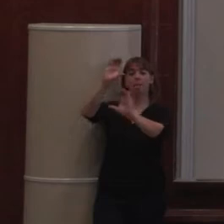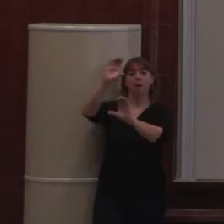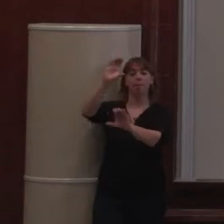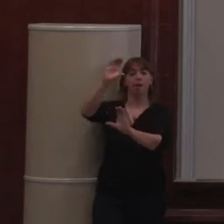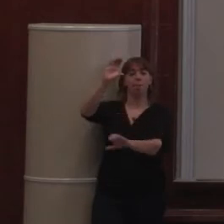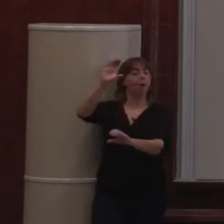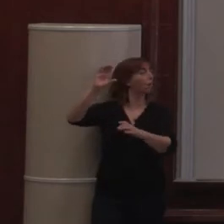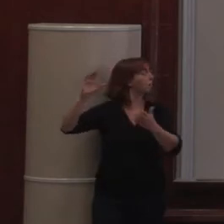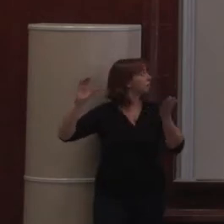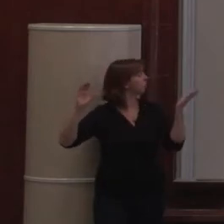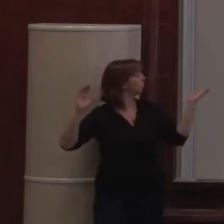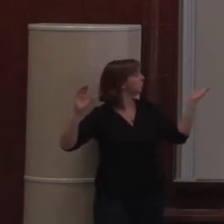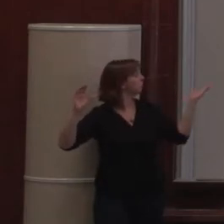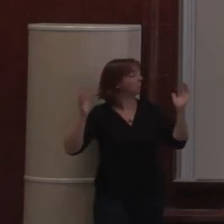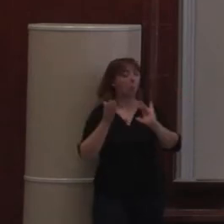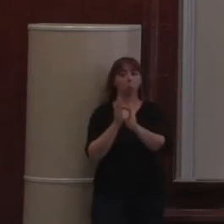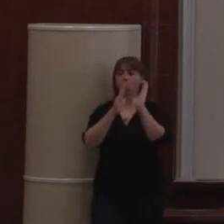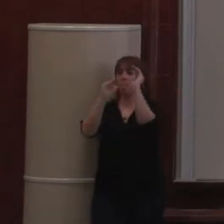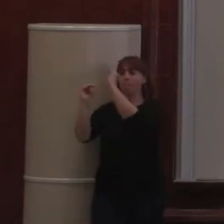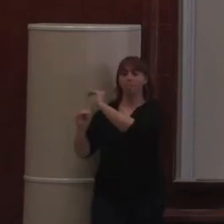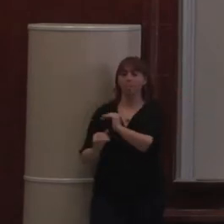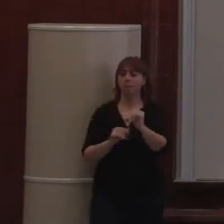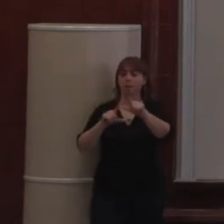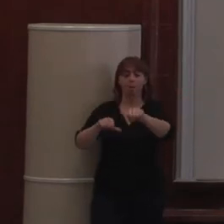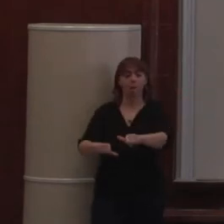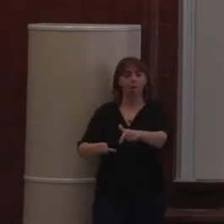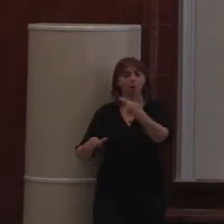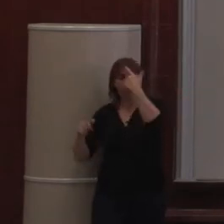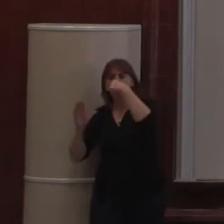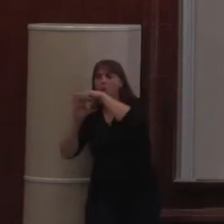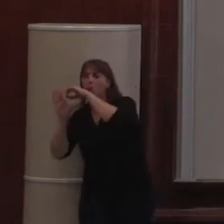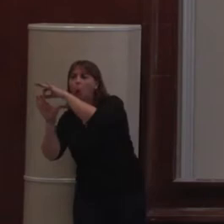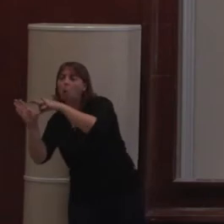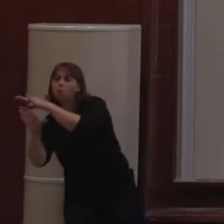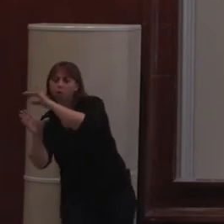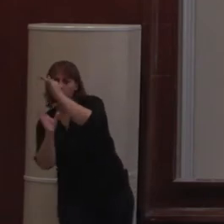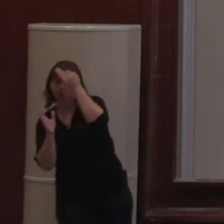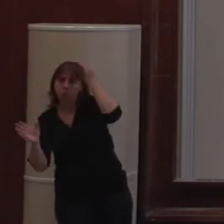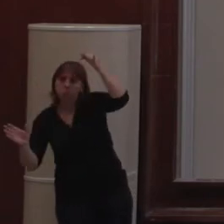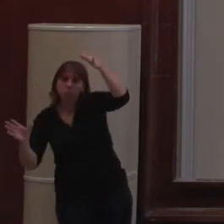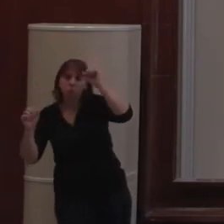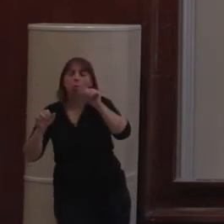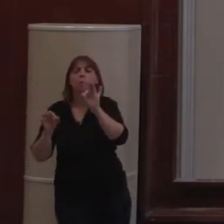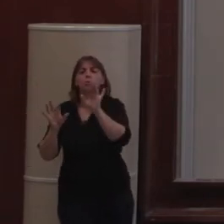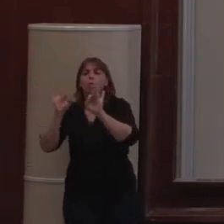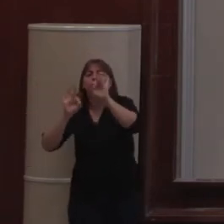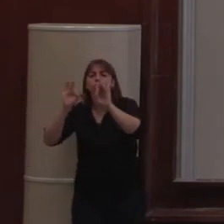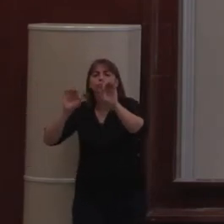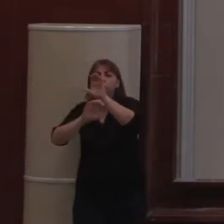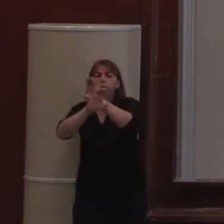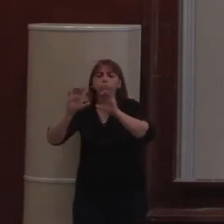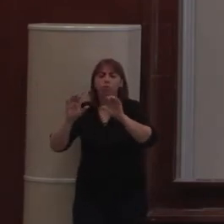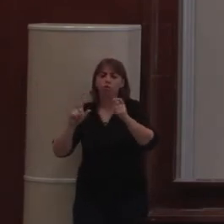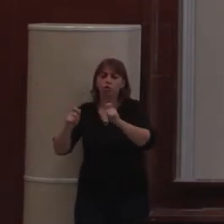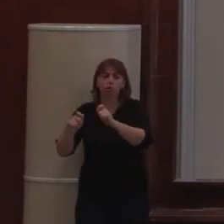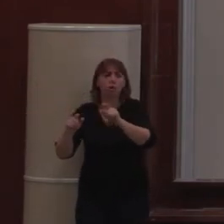sur cette page. Donc, voilà, on est capable de gérer, de créer des recettes. Alors, il y a pas mal de choses qu'on peut changer. Mais là, on va s'intéresser à la